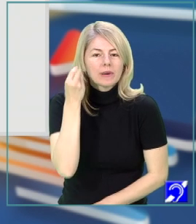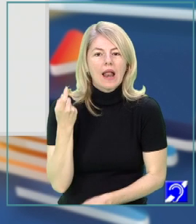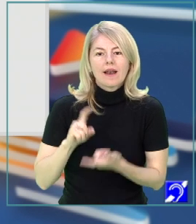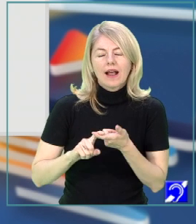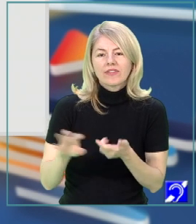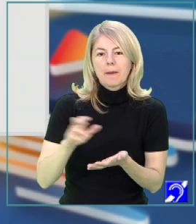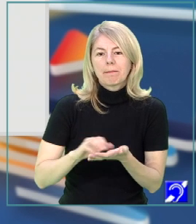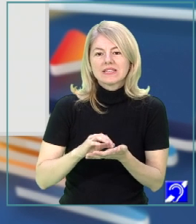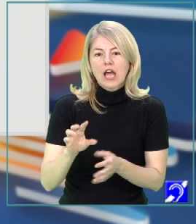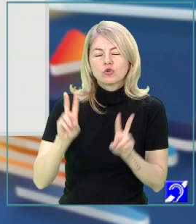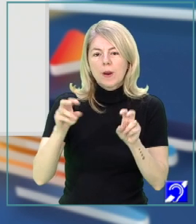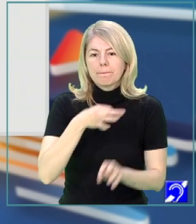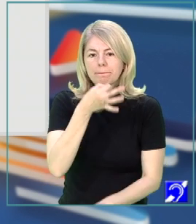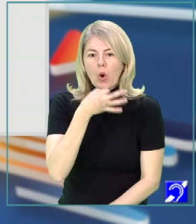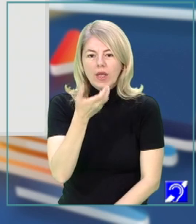mesajul textului dat.